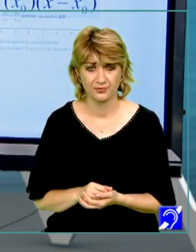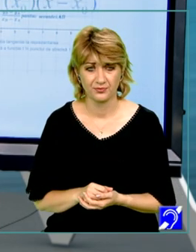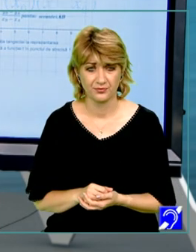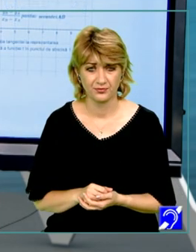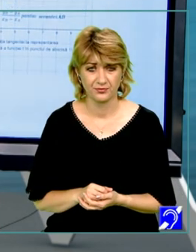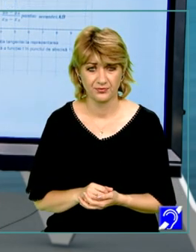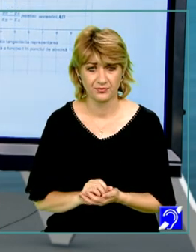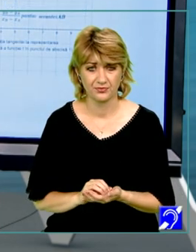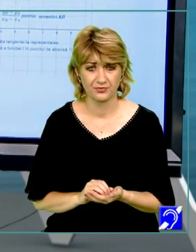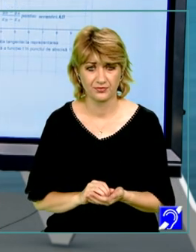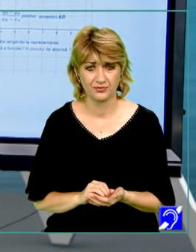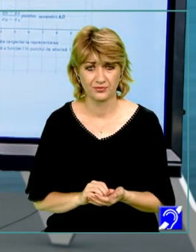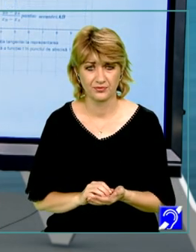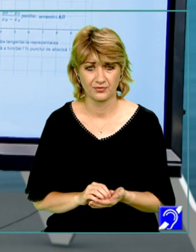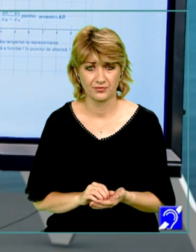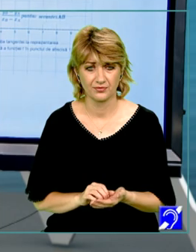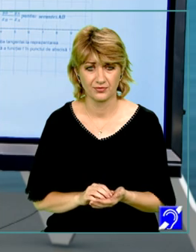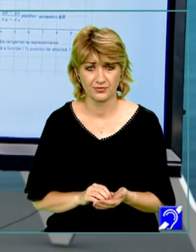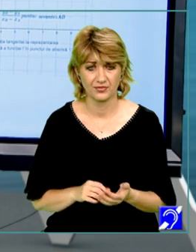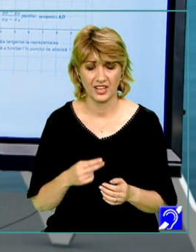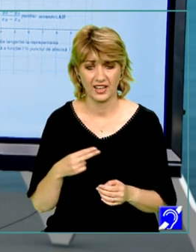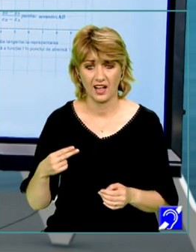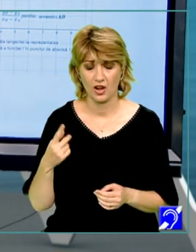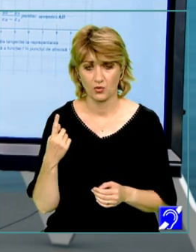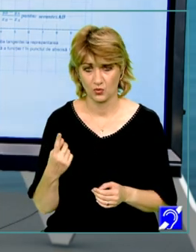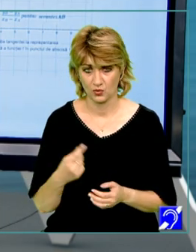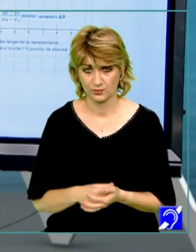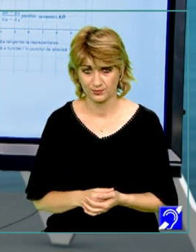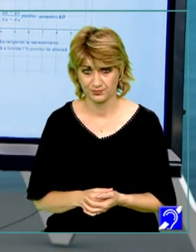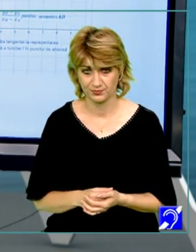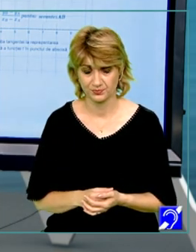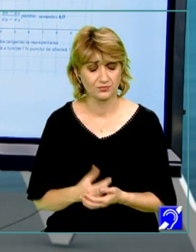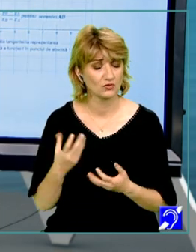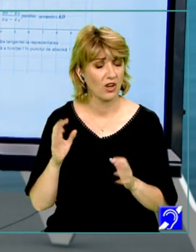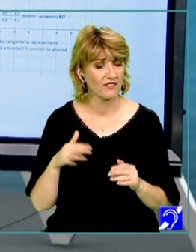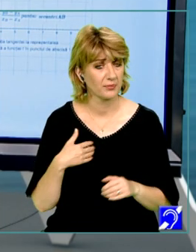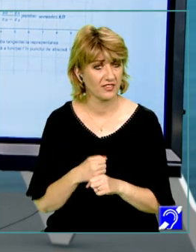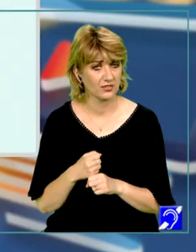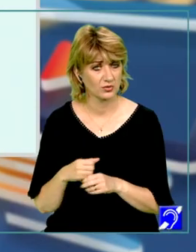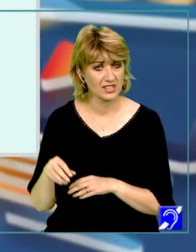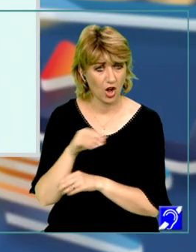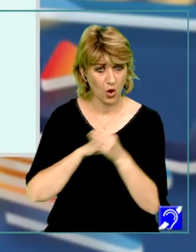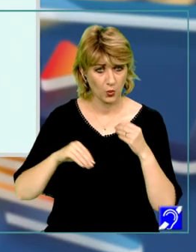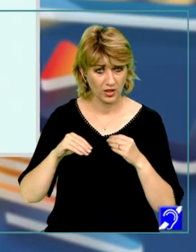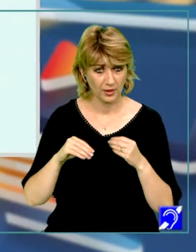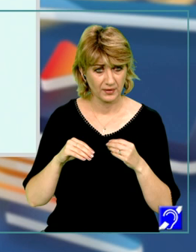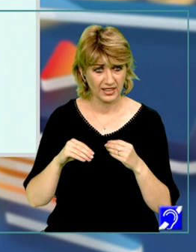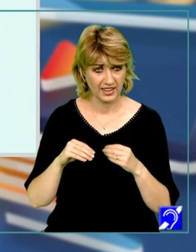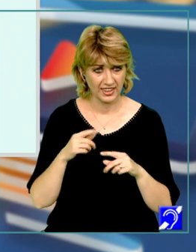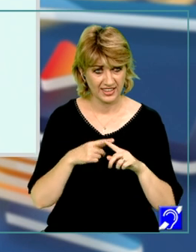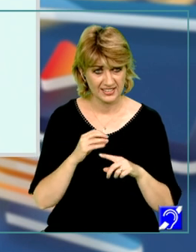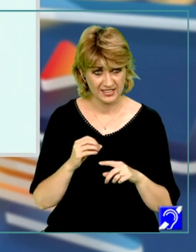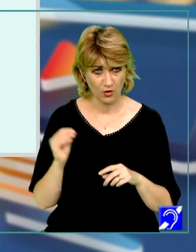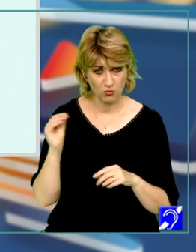x0 este 1. Ce avem de făcut? Să înlocuim pe x0 cu